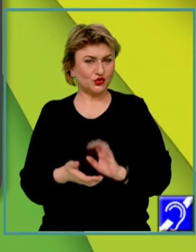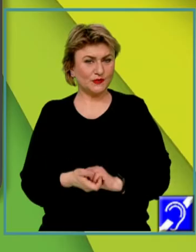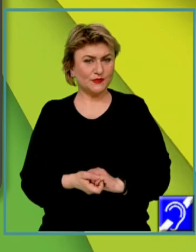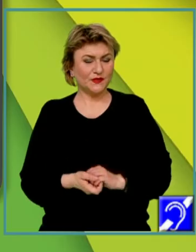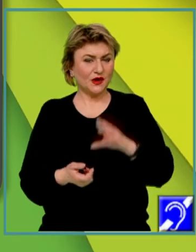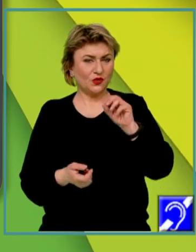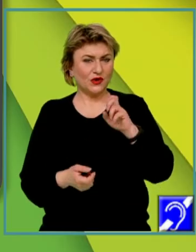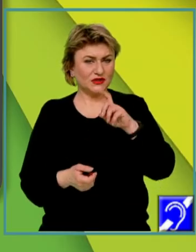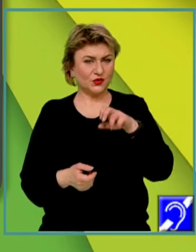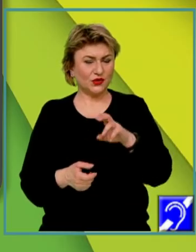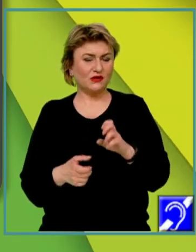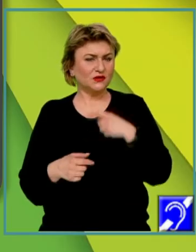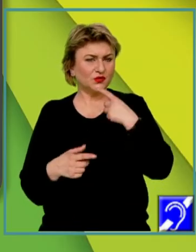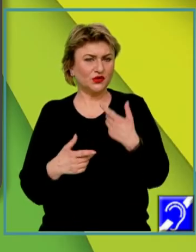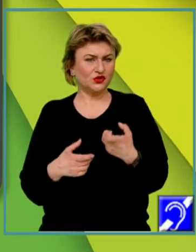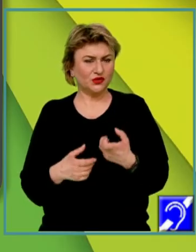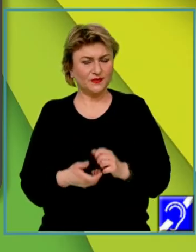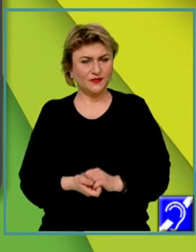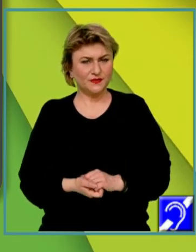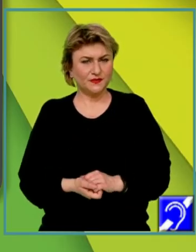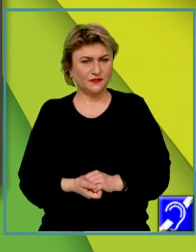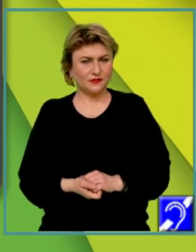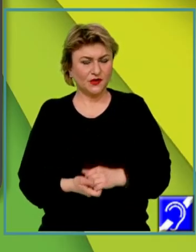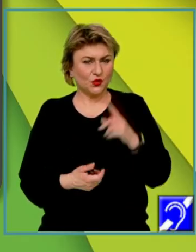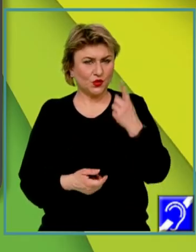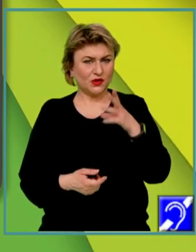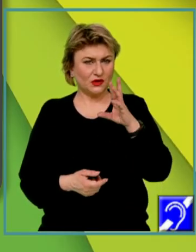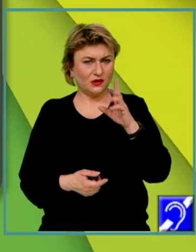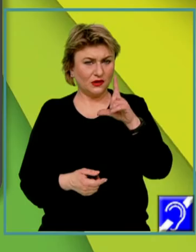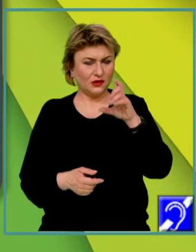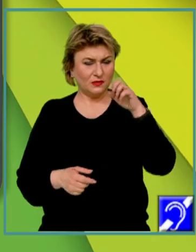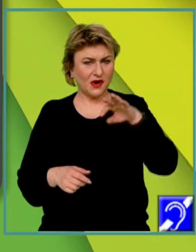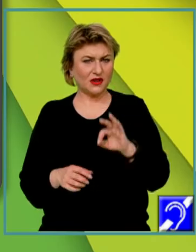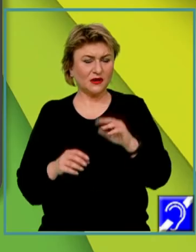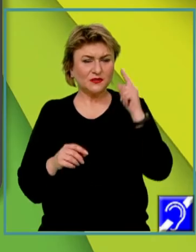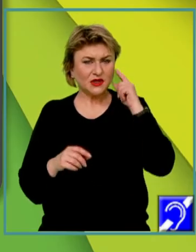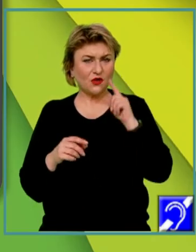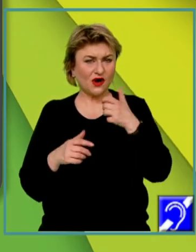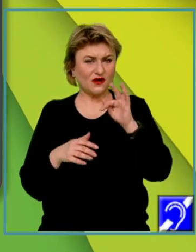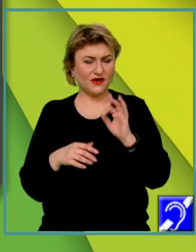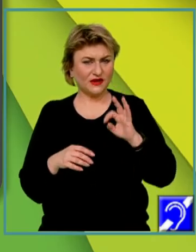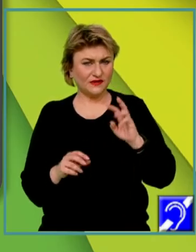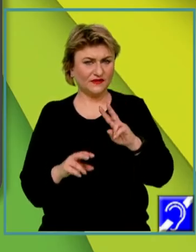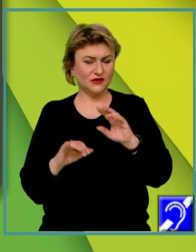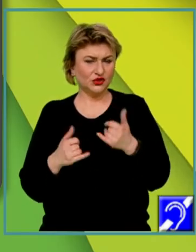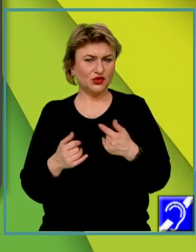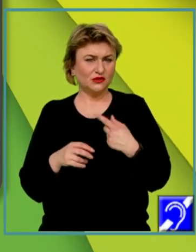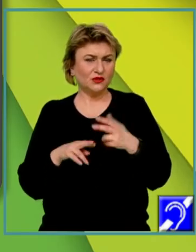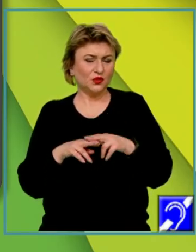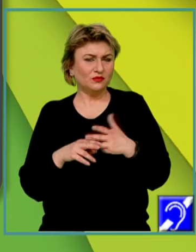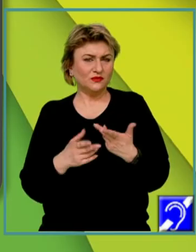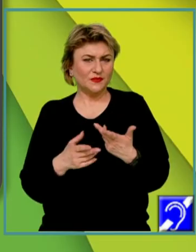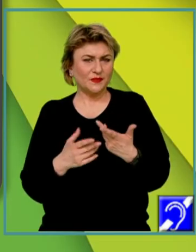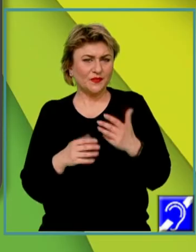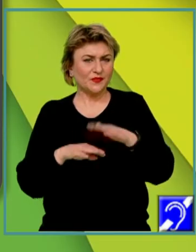Coeziunea face referire la un climat psihoafectiv, la consensul